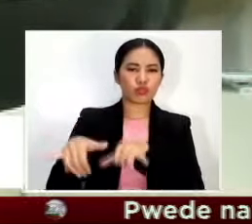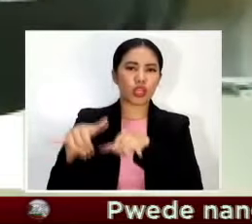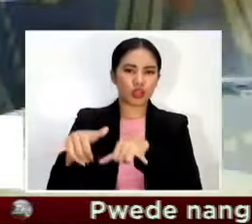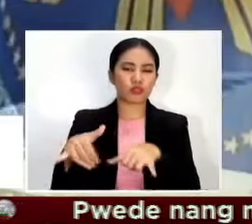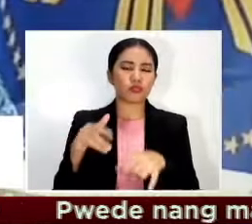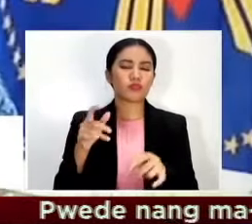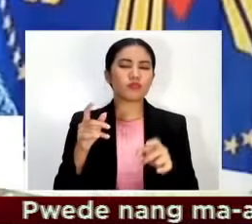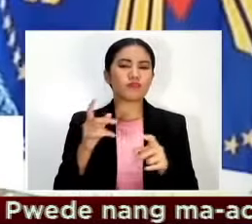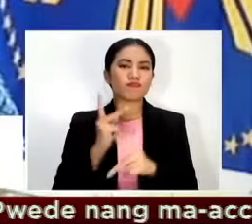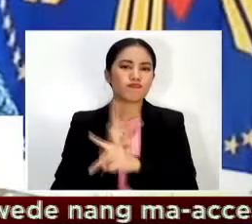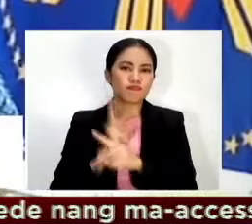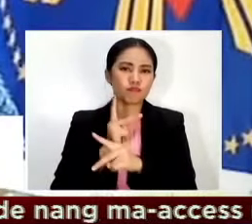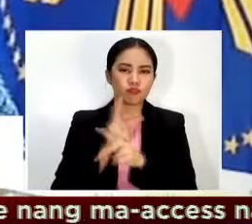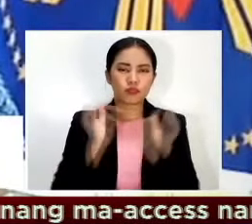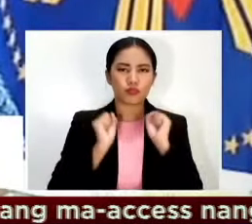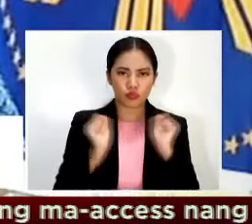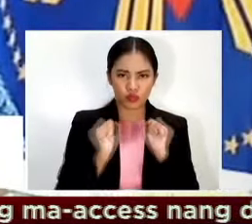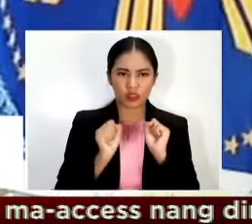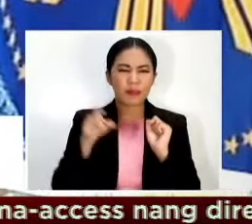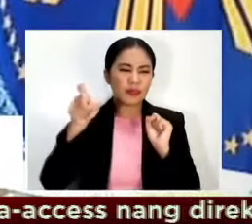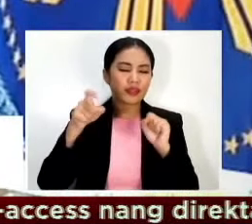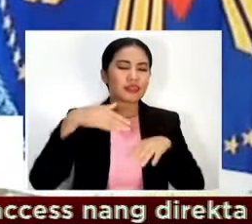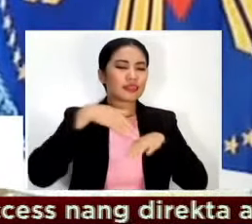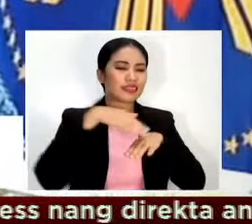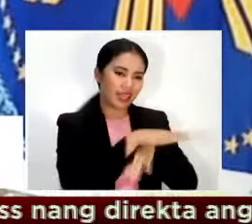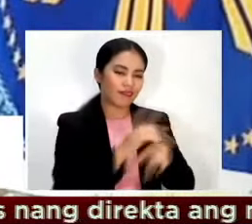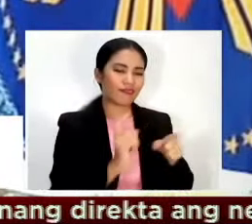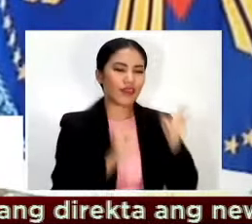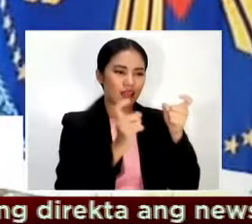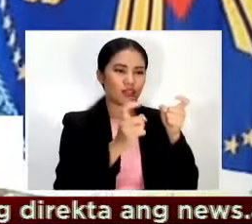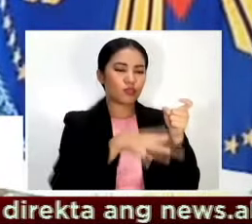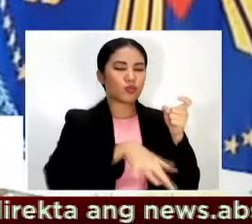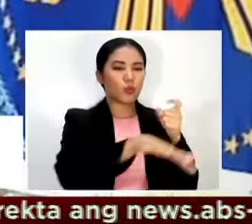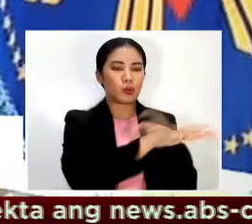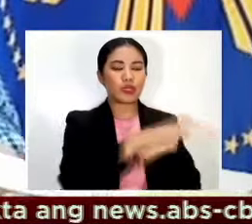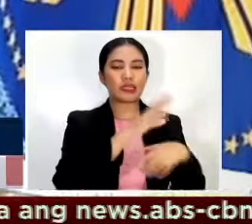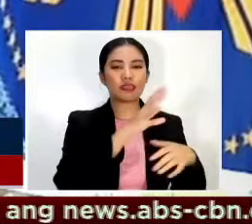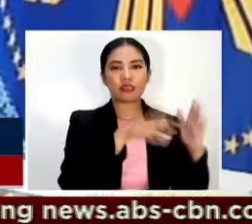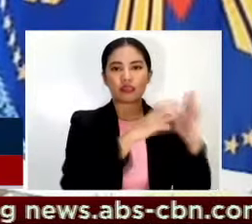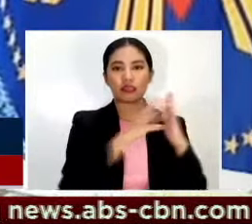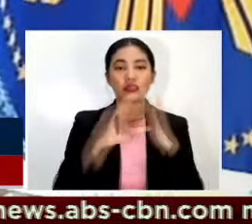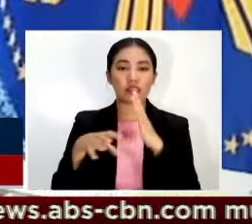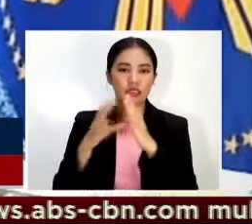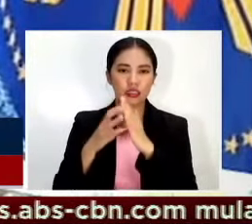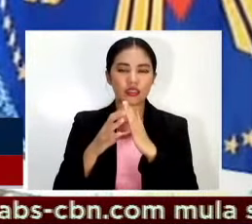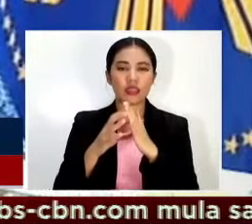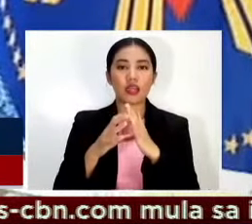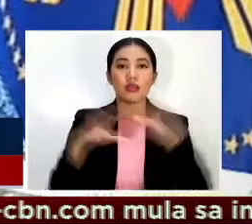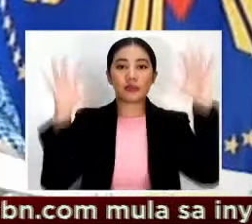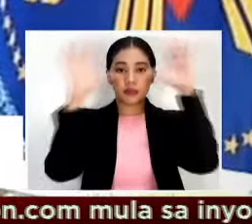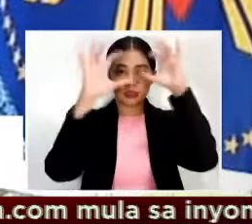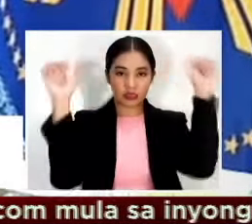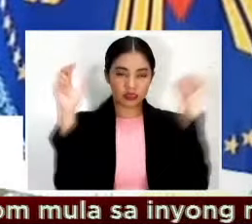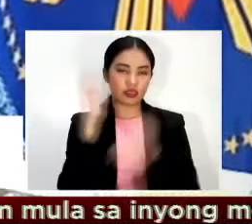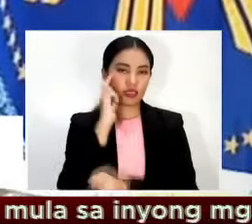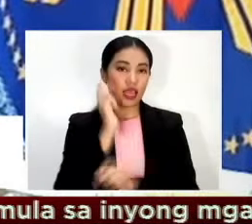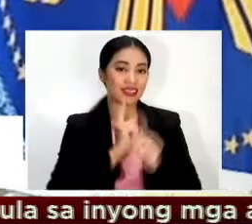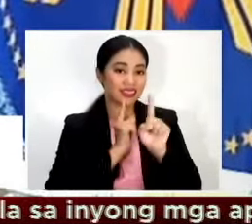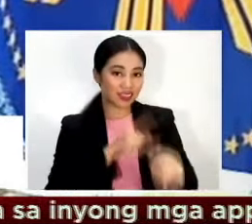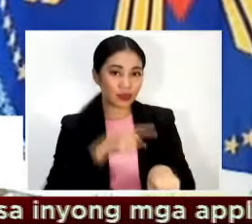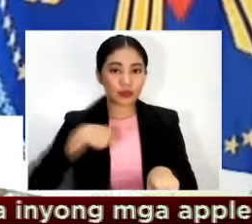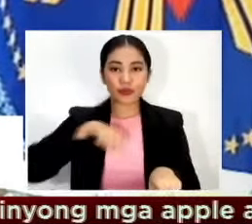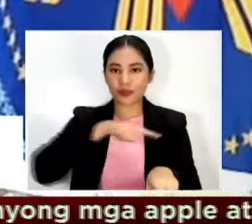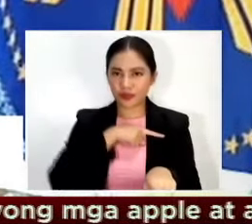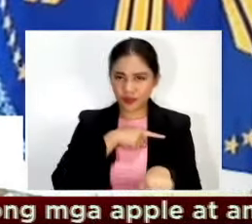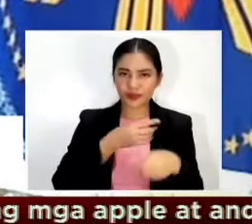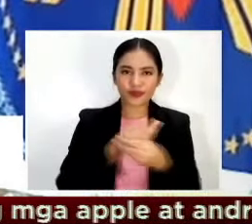na pamahalaan Ito naman ang tugon ng Pangulo We will distribute the vaccines as fast as they